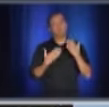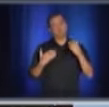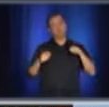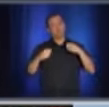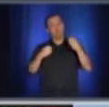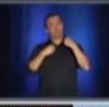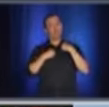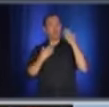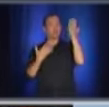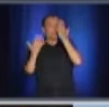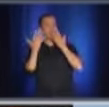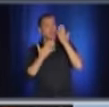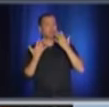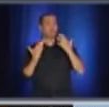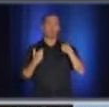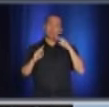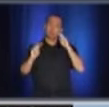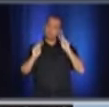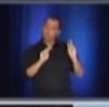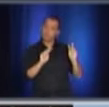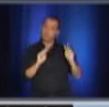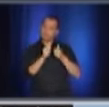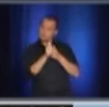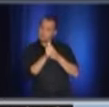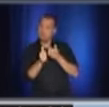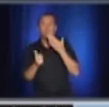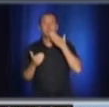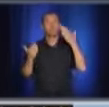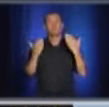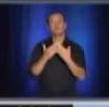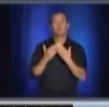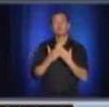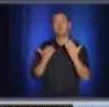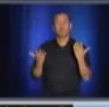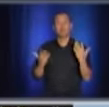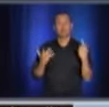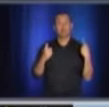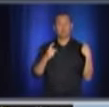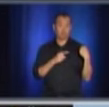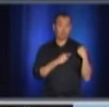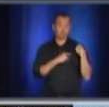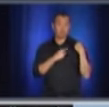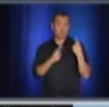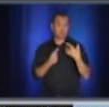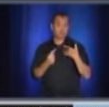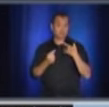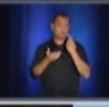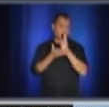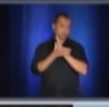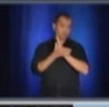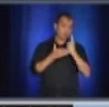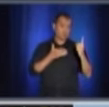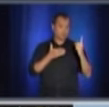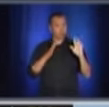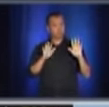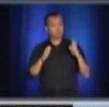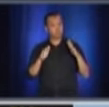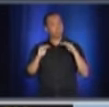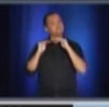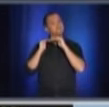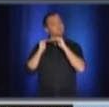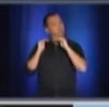notre radar. La bonne nouvelle, c'est qu'au cours des derniers jours, on voit qu'il eu, puis je dirais dans la dernière semaine, une certaine